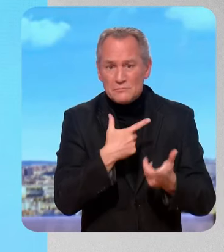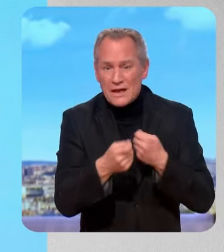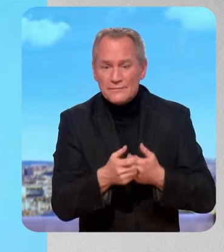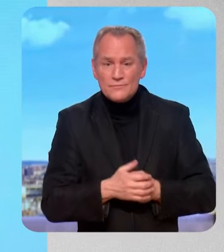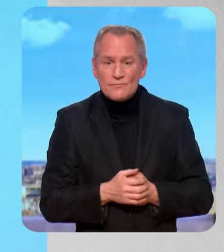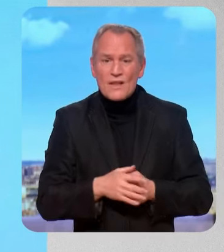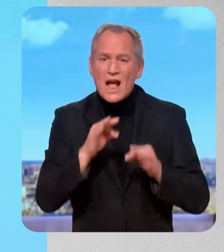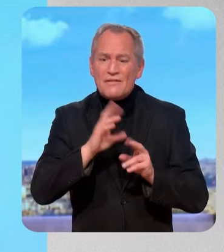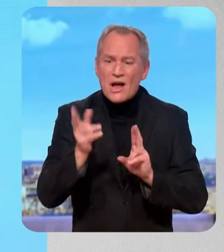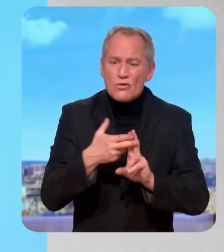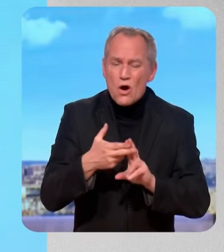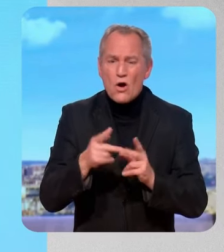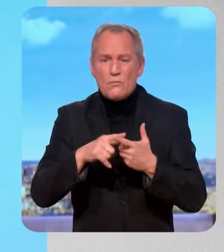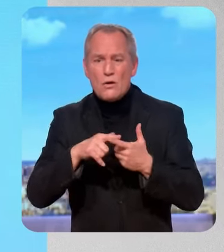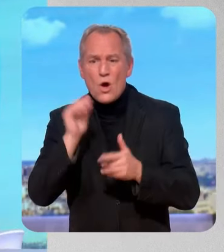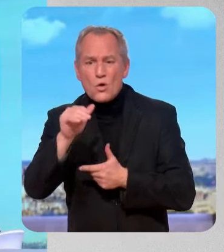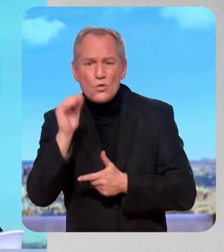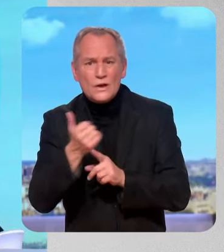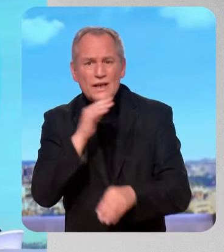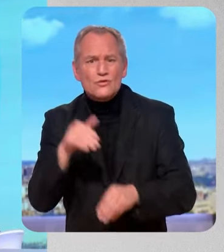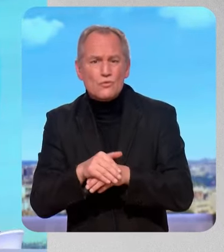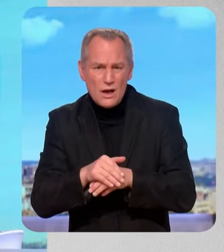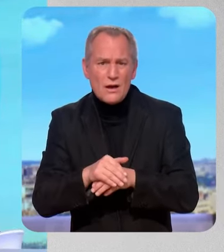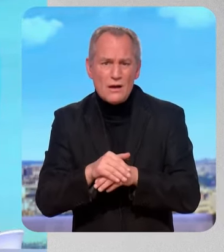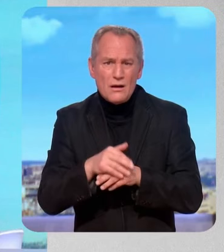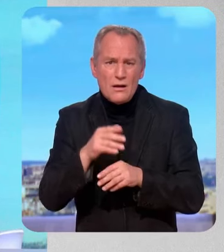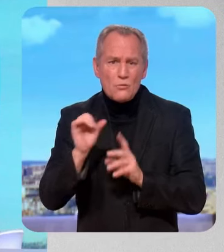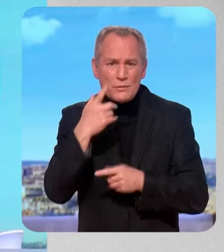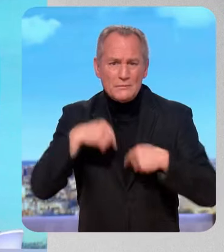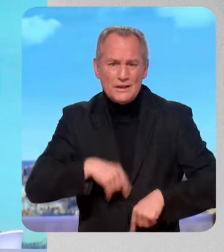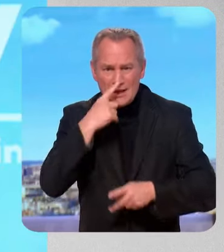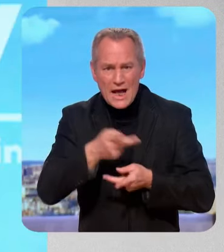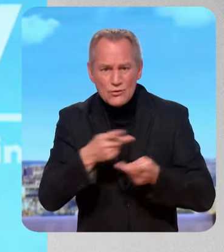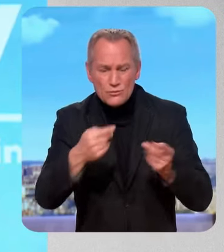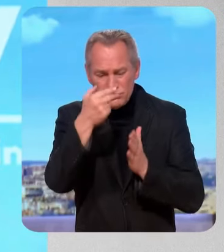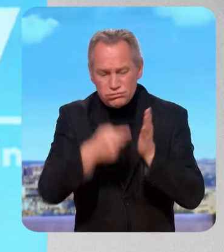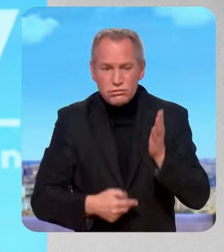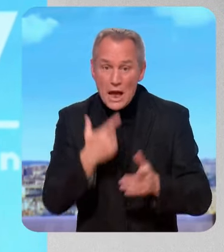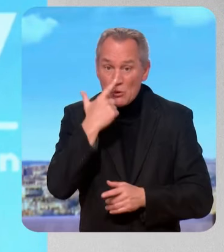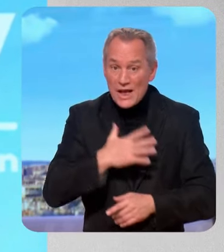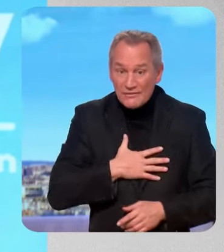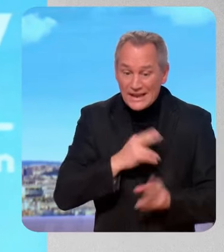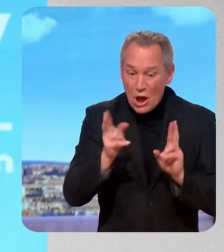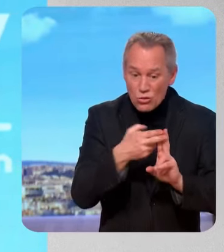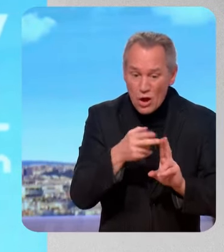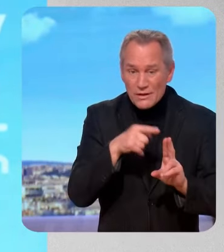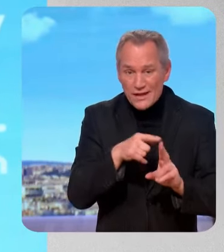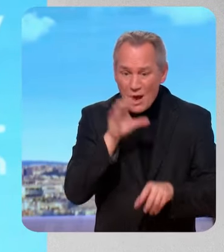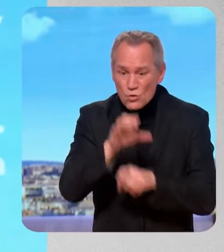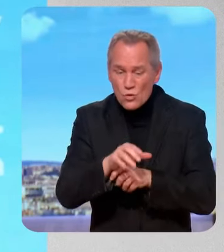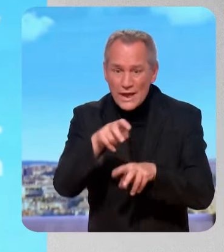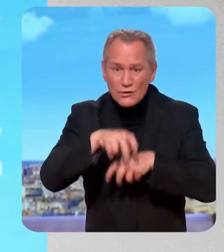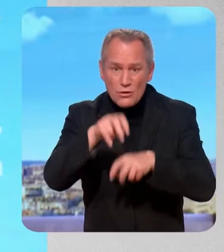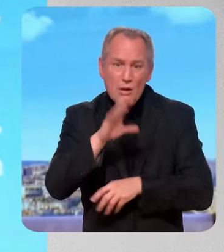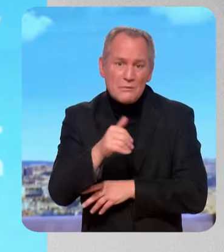normes, aux recours etc. qui ont été annoncés hier ? Nous verrons mais je ne pense pas du tout que les normes soient l'ennemi de l'agriculture. En fait il n pas d